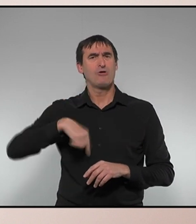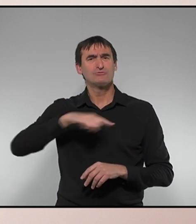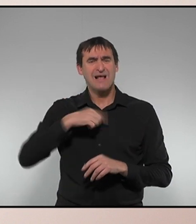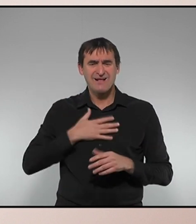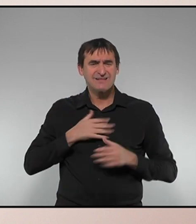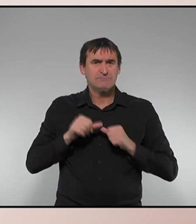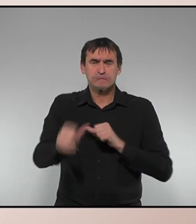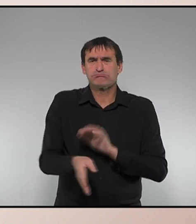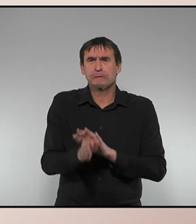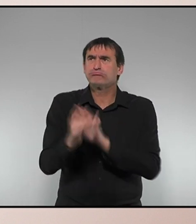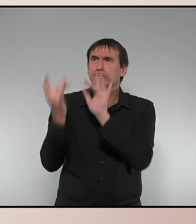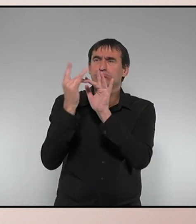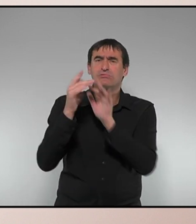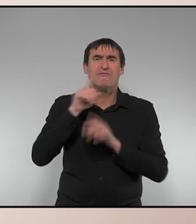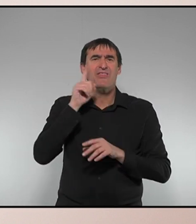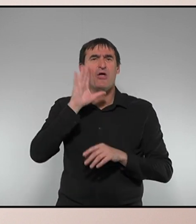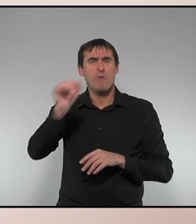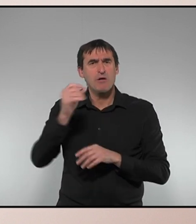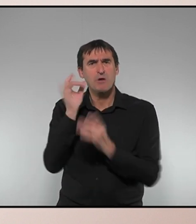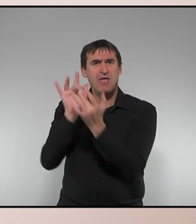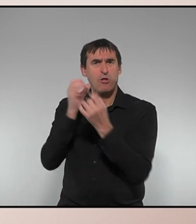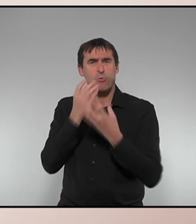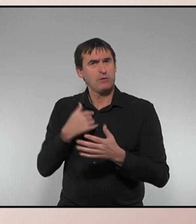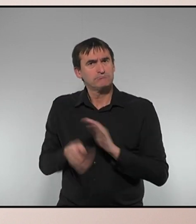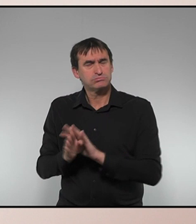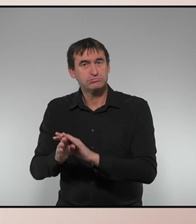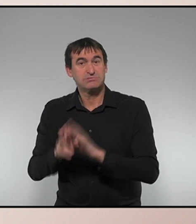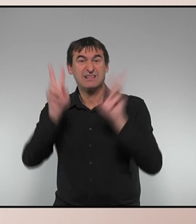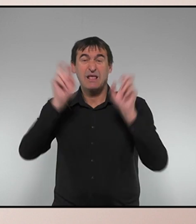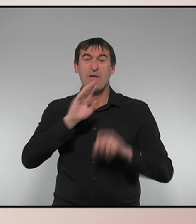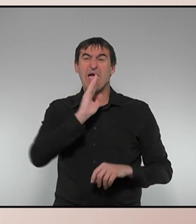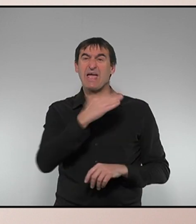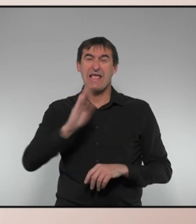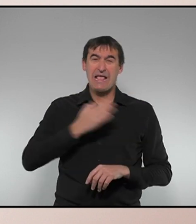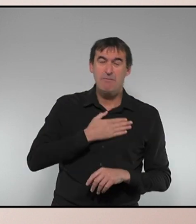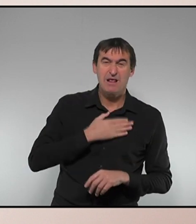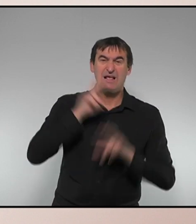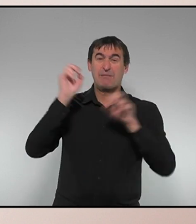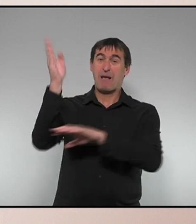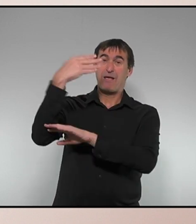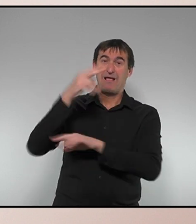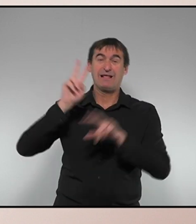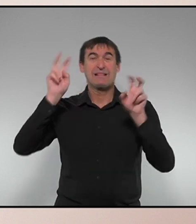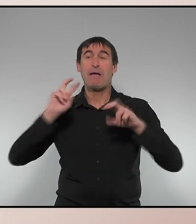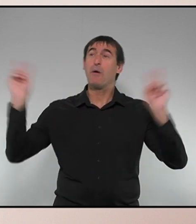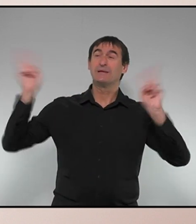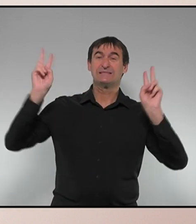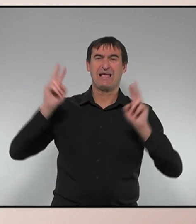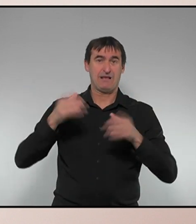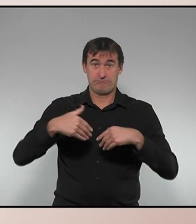relacions amb el govern francès. Deixo per vostè els himnes, les banderes i els visques. Seguim